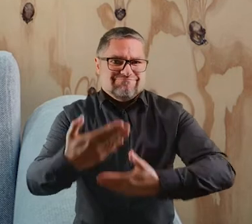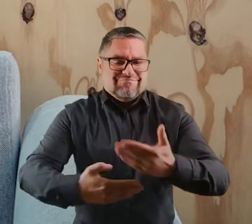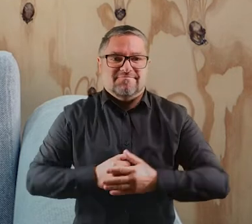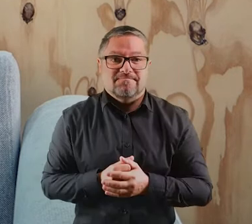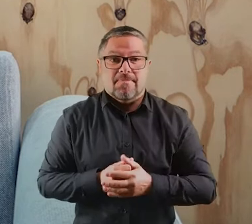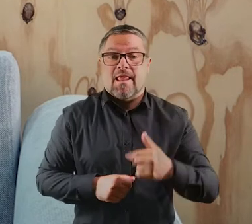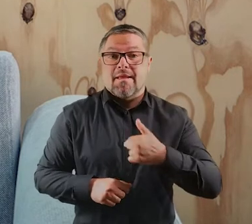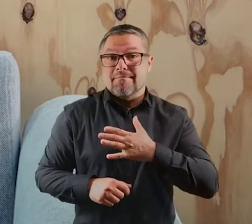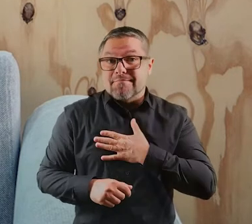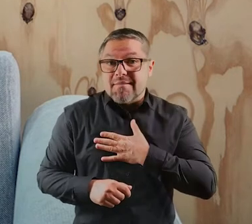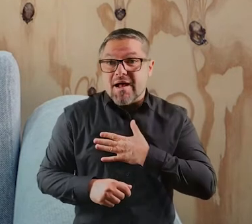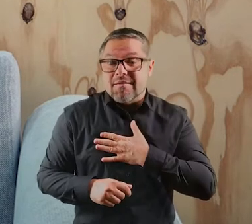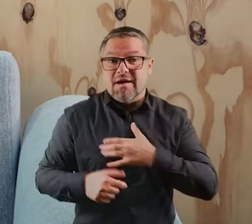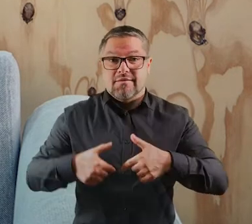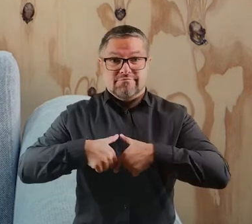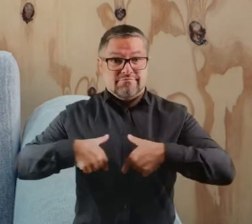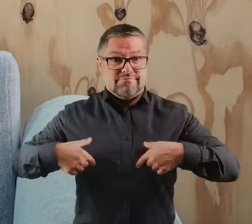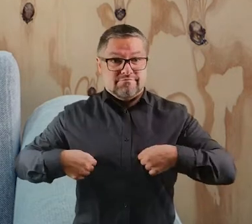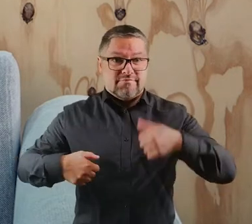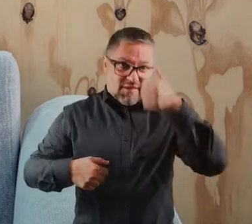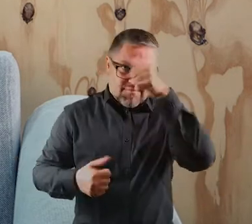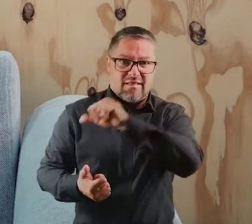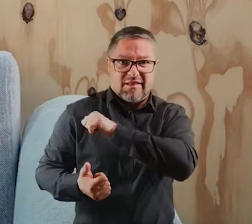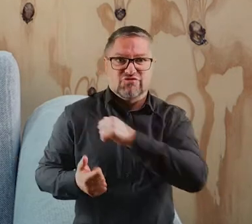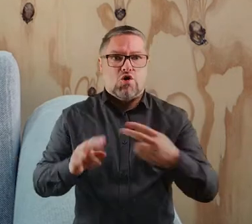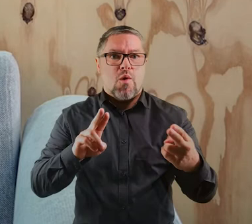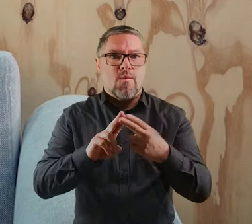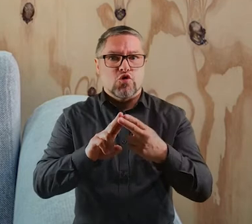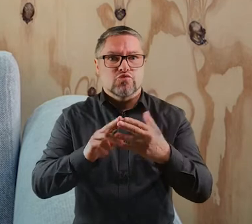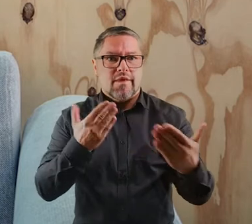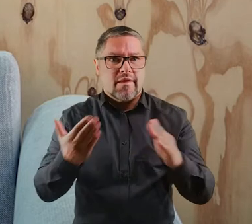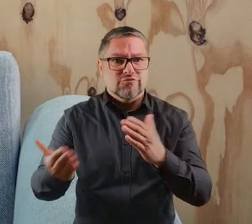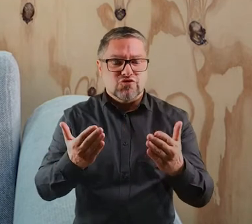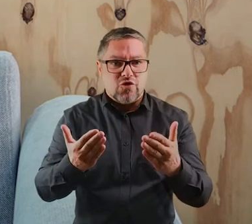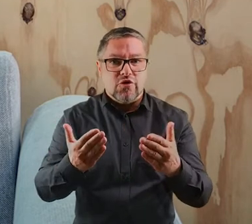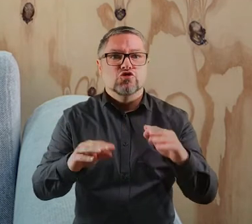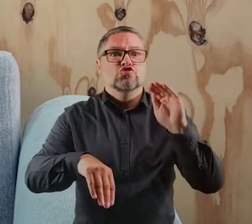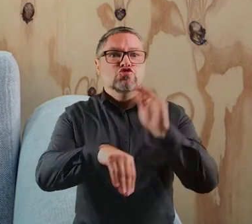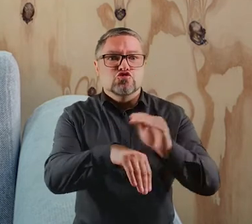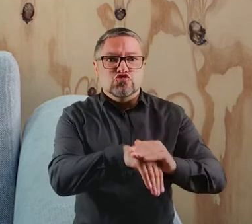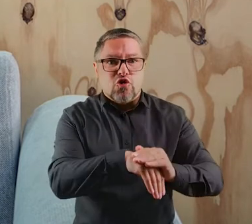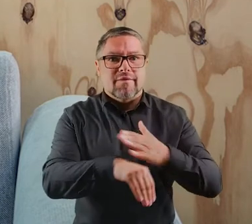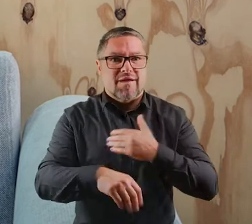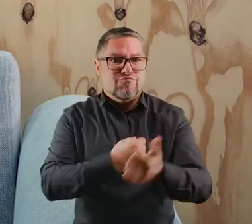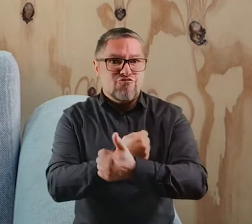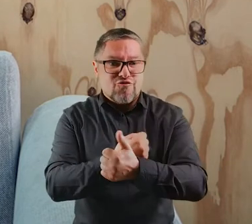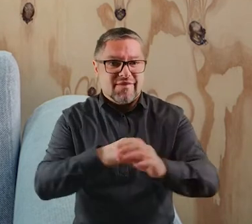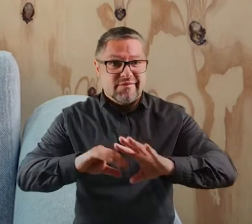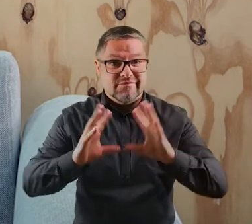działania. Mamy więc identyfikatory, porozumienia i zgody.